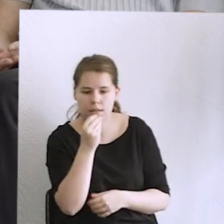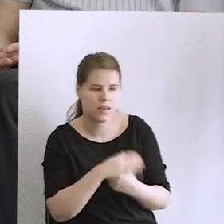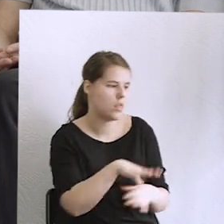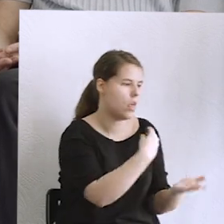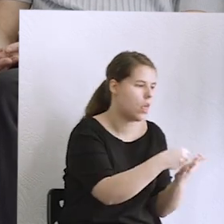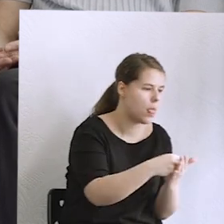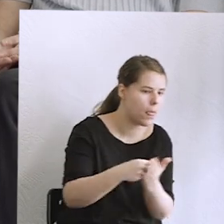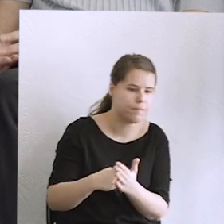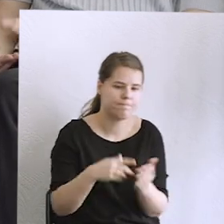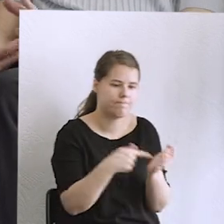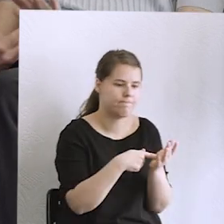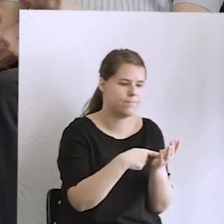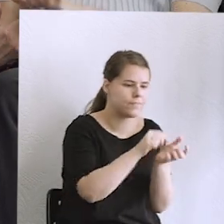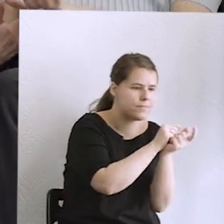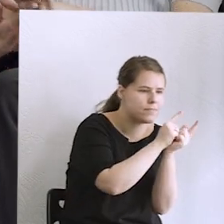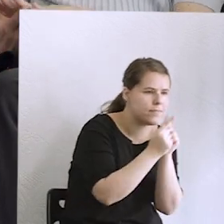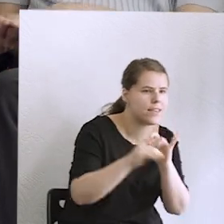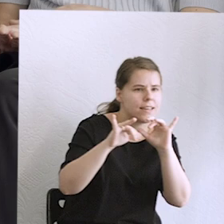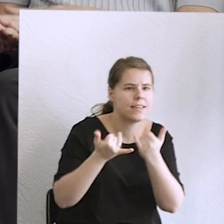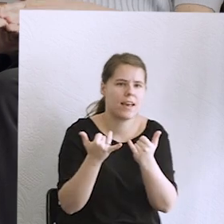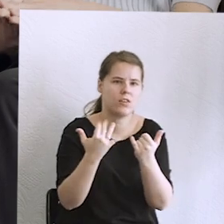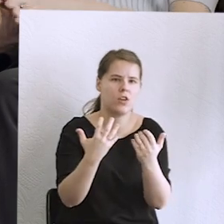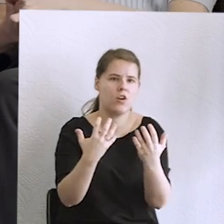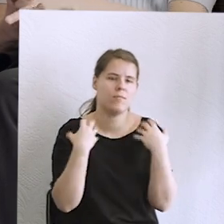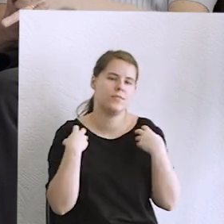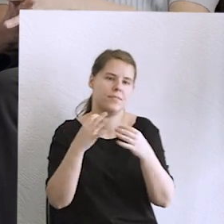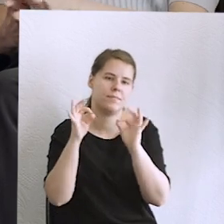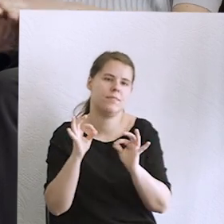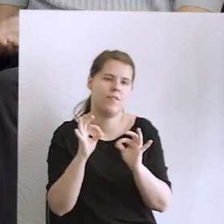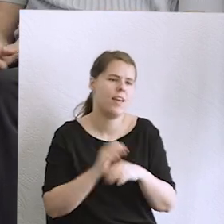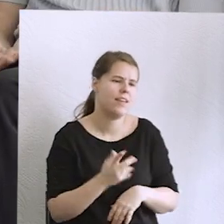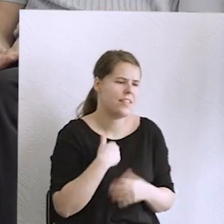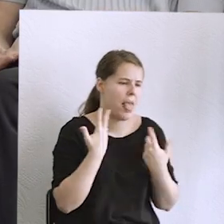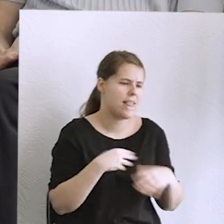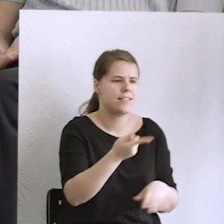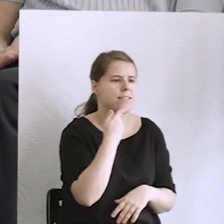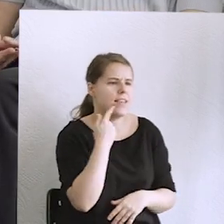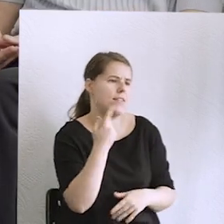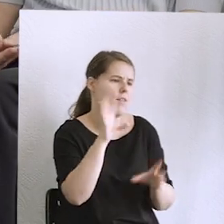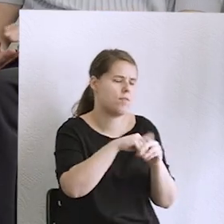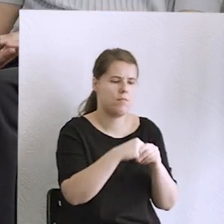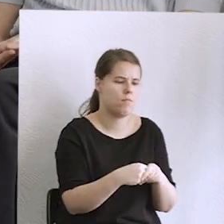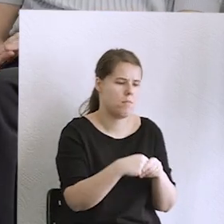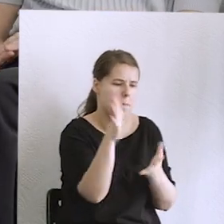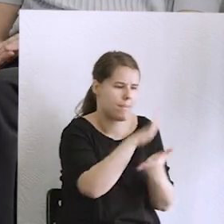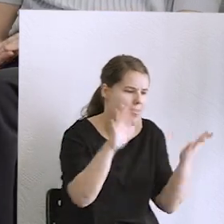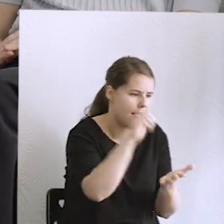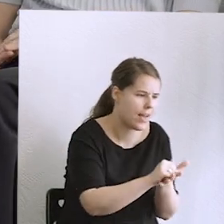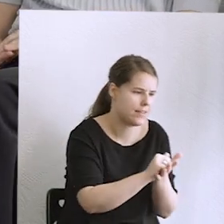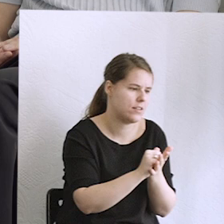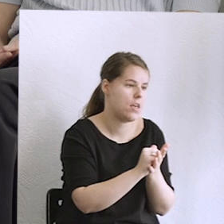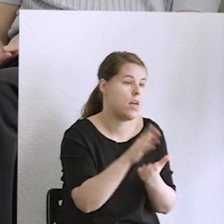przetworzyć kulturowo w opowieść o dobrym życiu, a nie w języku katastrofy. Żebyśmy za 40 lat, jak się okaże, że nie dlatego, że